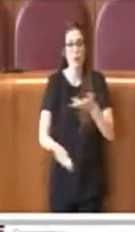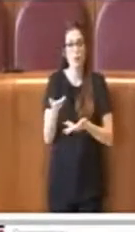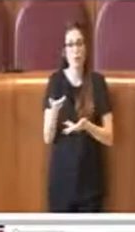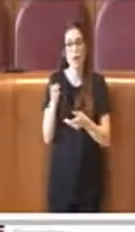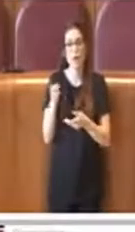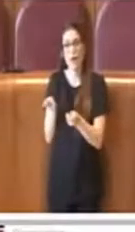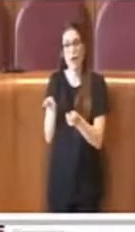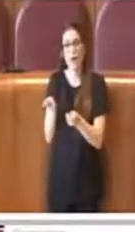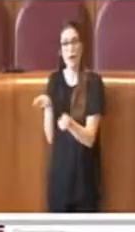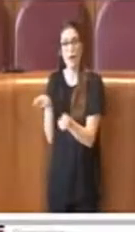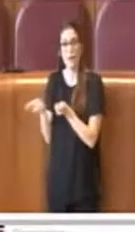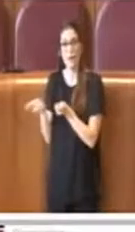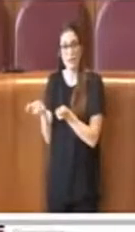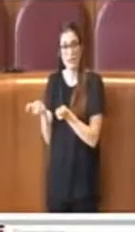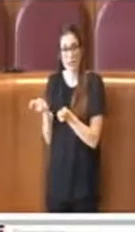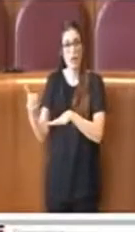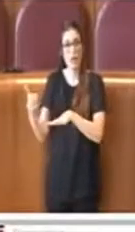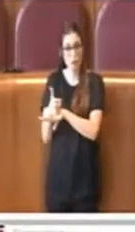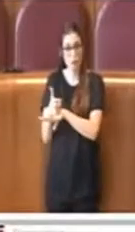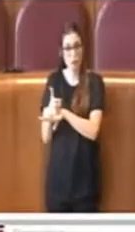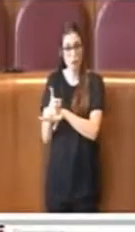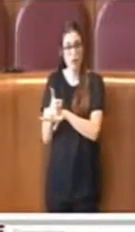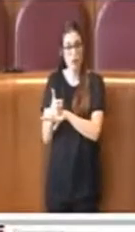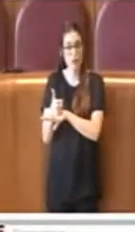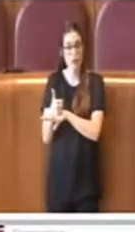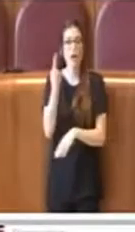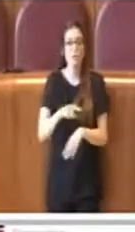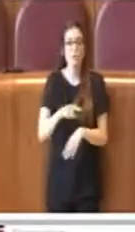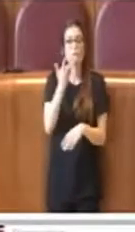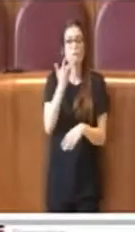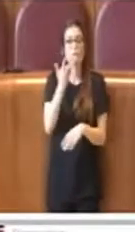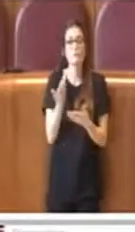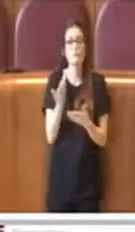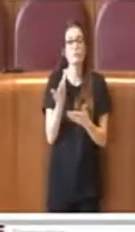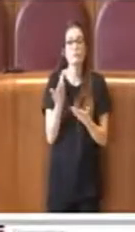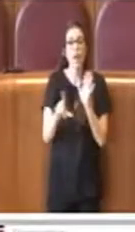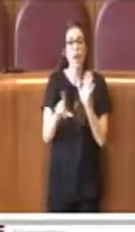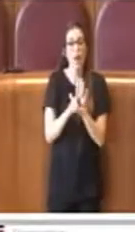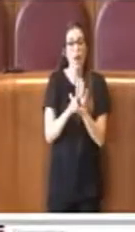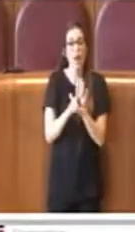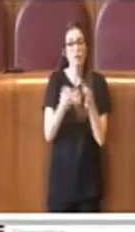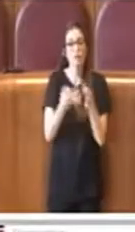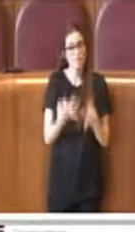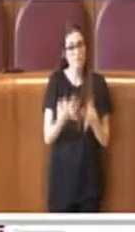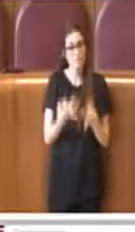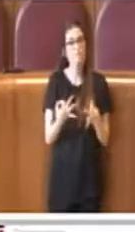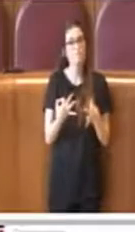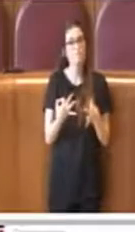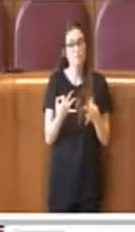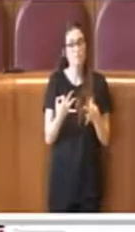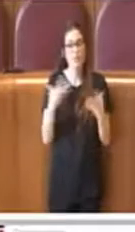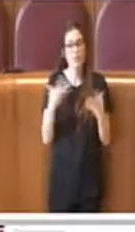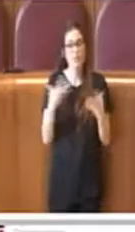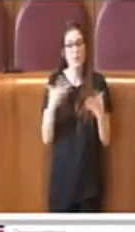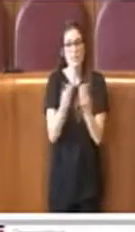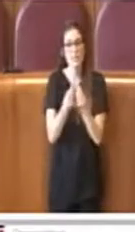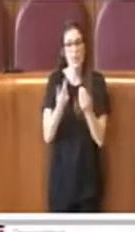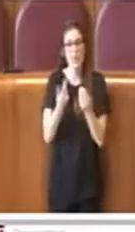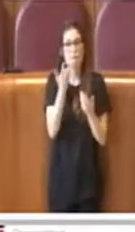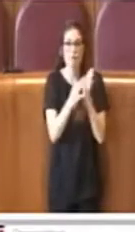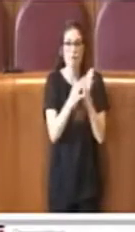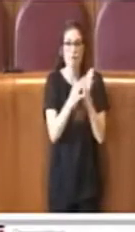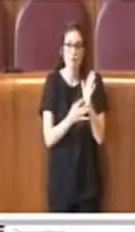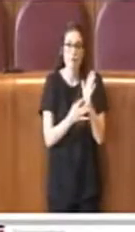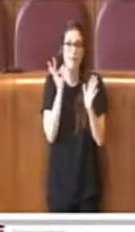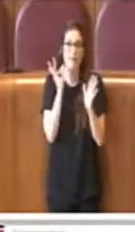capitolina. Da qui l'esigenza di approcciare la riforma secondo un'ottica più estesa che definisse insieme un regolamento puntuale per